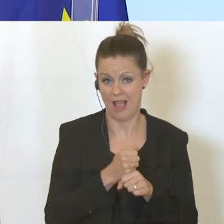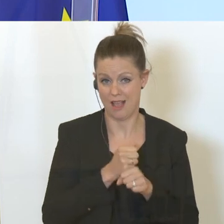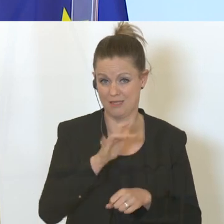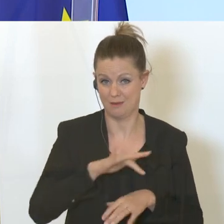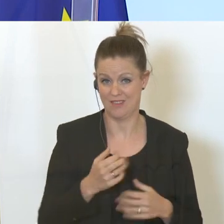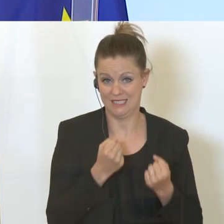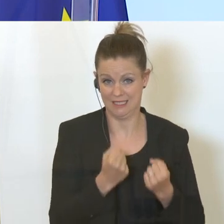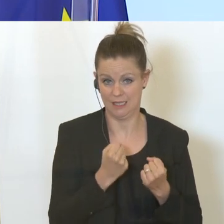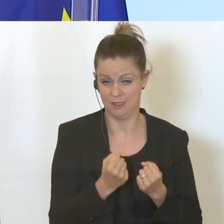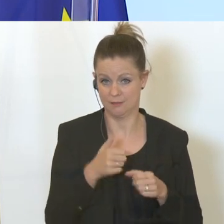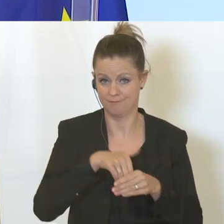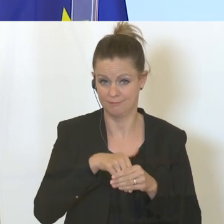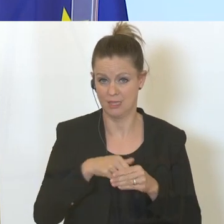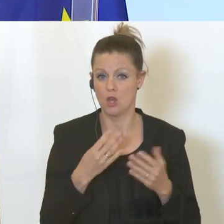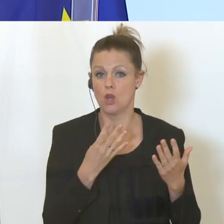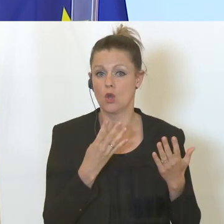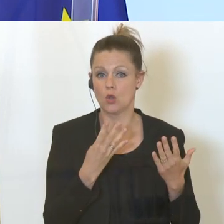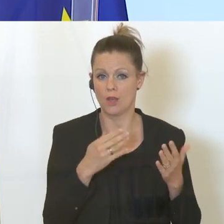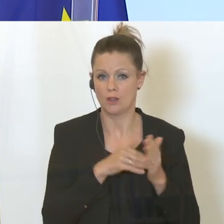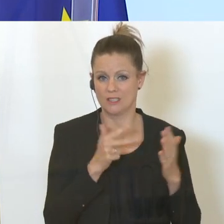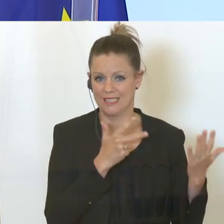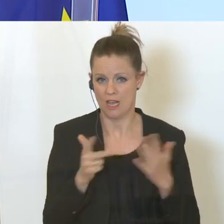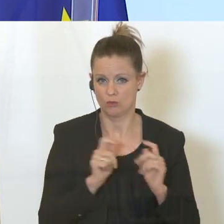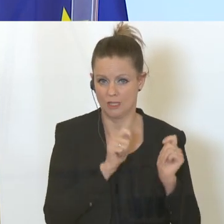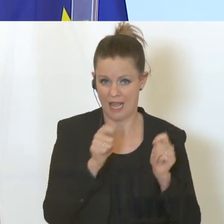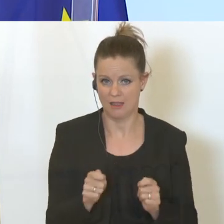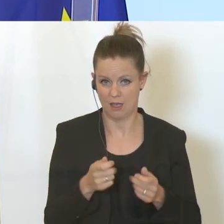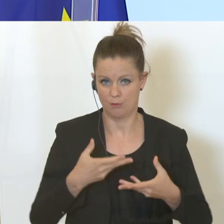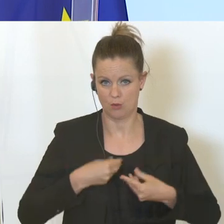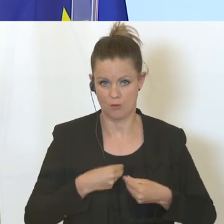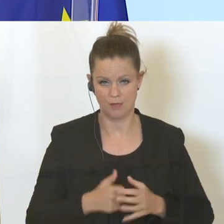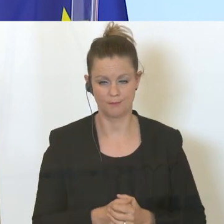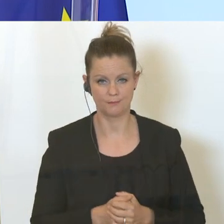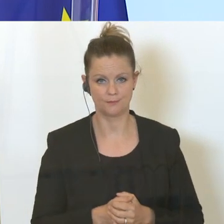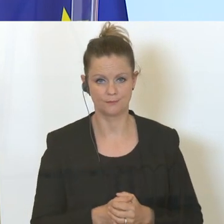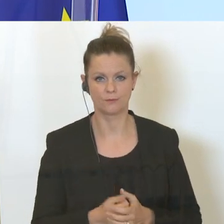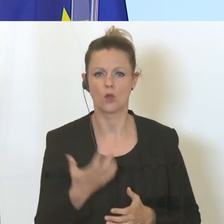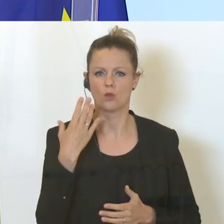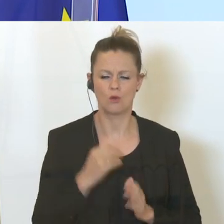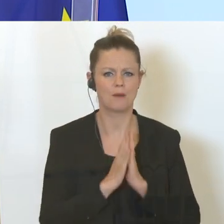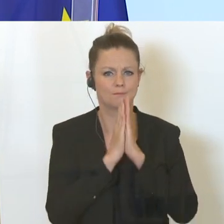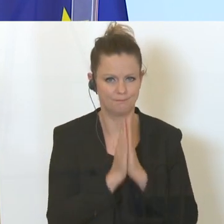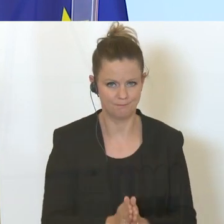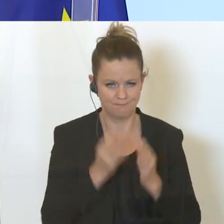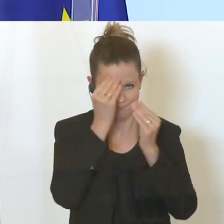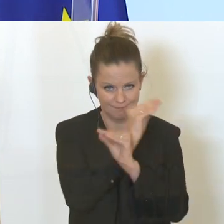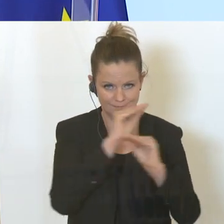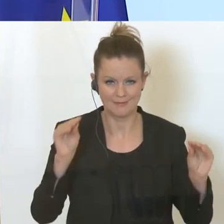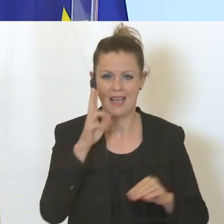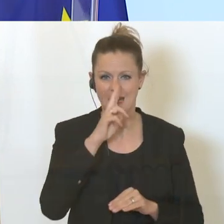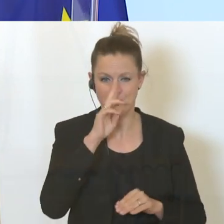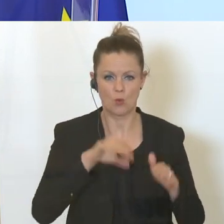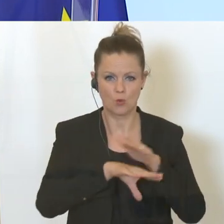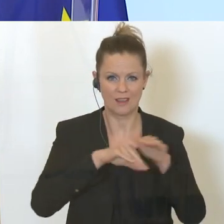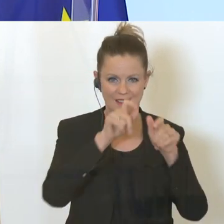konnten. Das sind 9.800 eingegangene Anträge. Hier noch einmal mein Appell, liebe Unternehmerinnen und